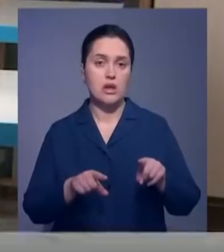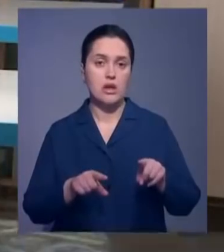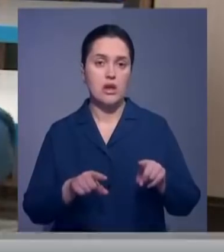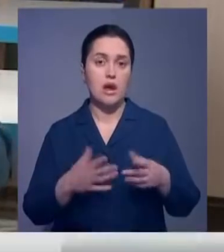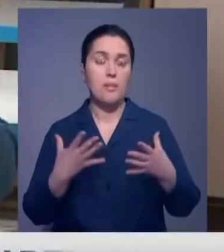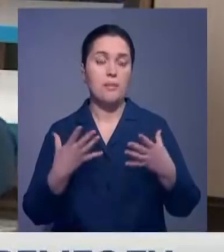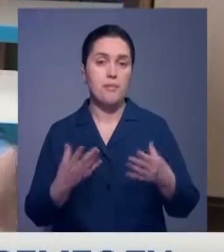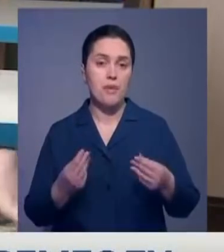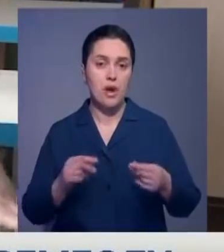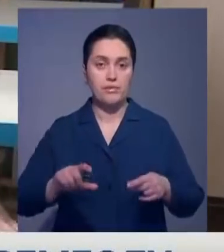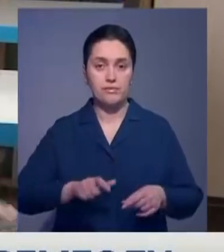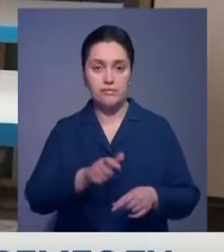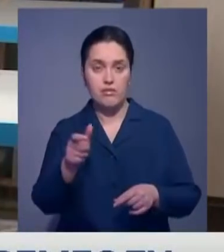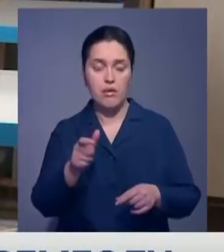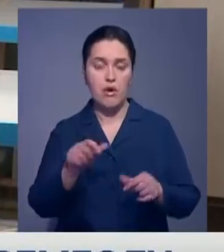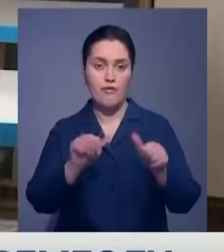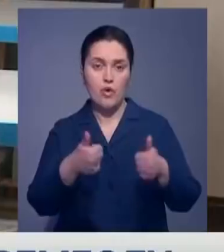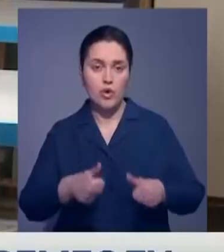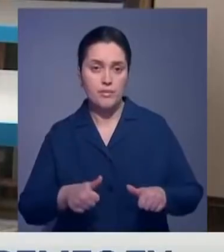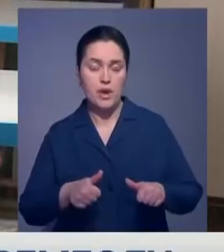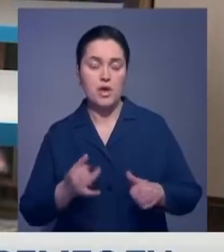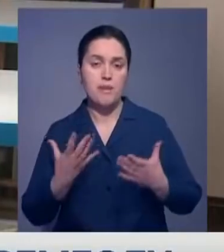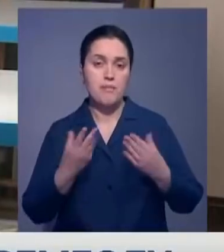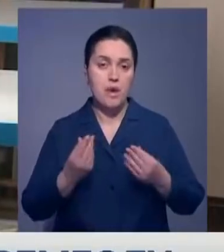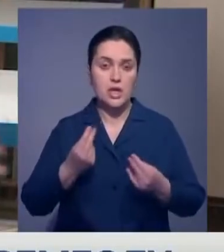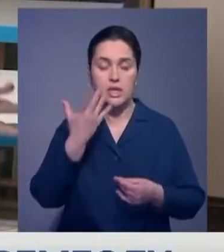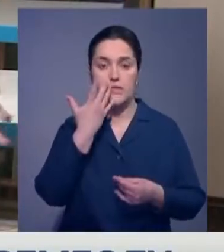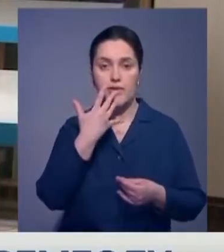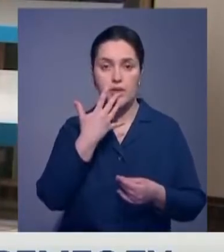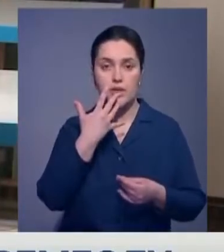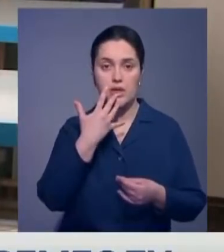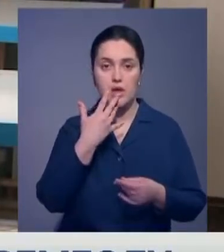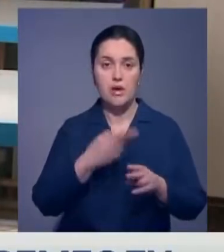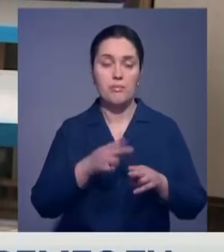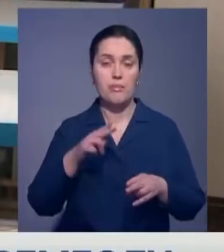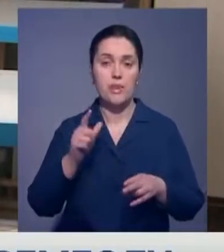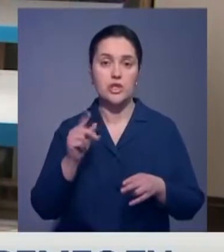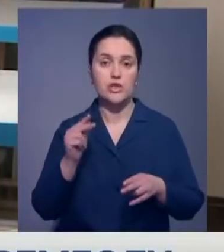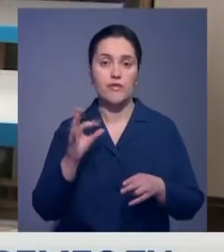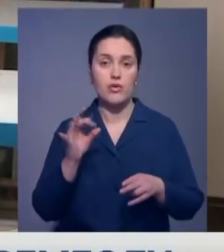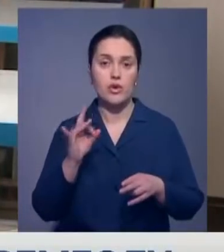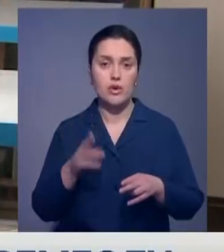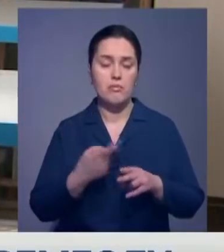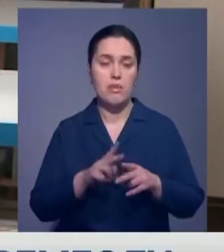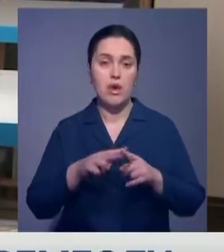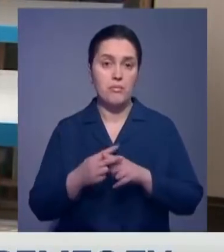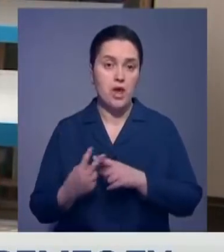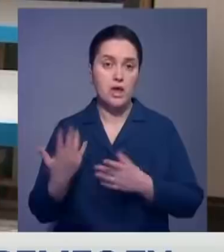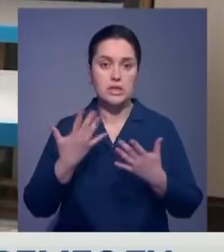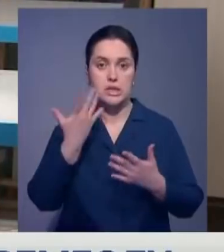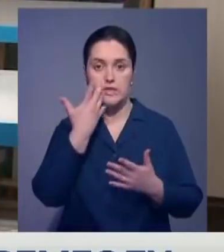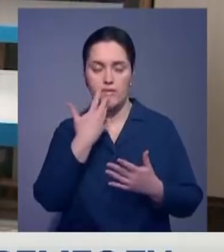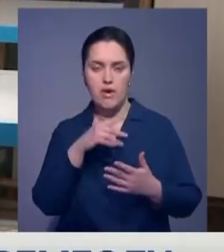котором будут орнаменты иметь мягкую форму, либо мягкие цвета. Потому что петчворк, он сам по себе состоит из многих осколков. И если цвета